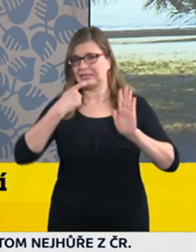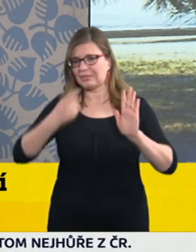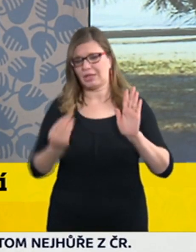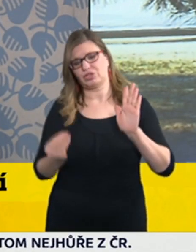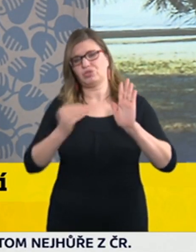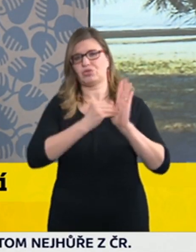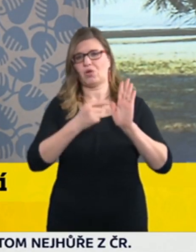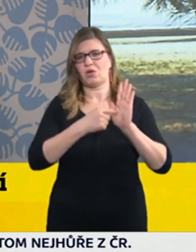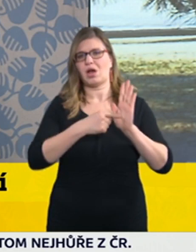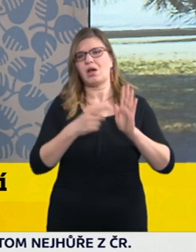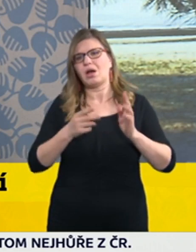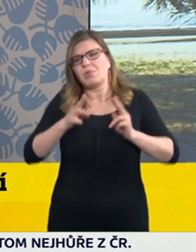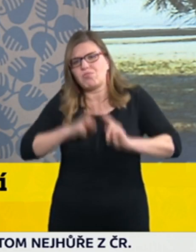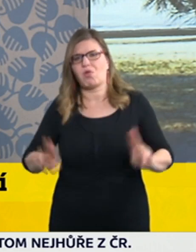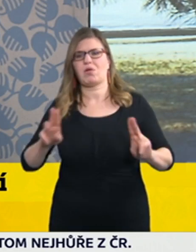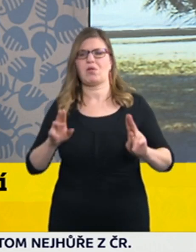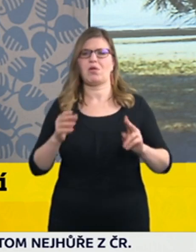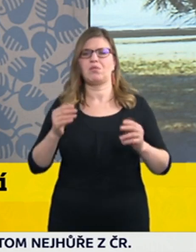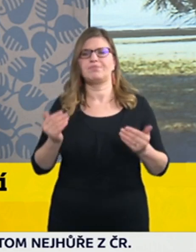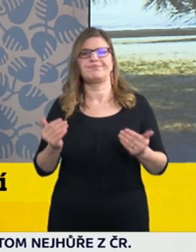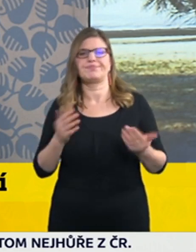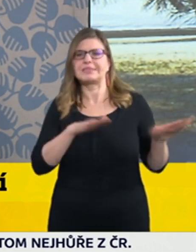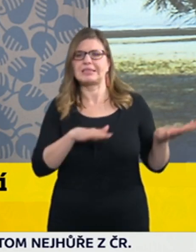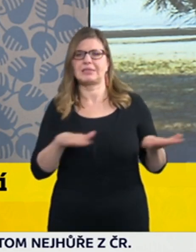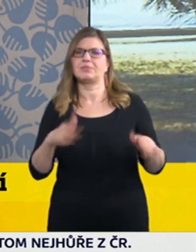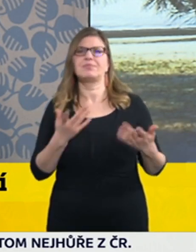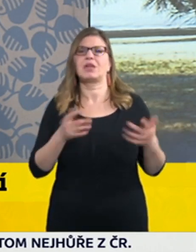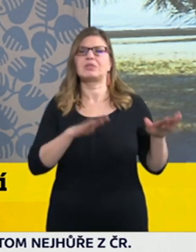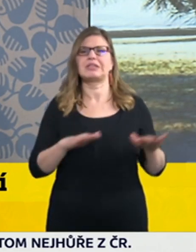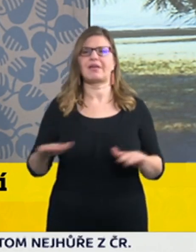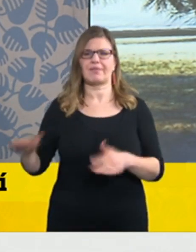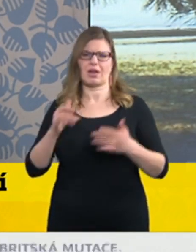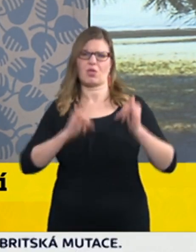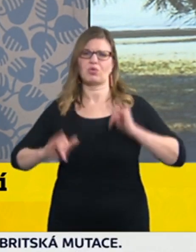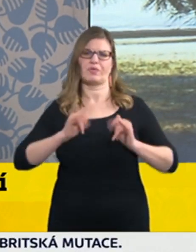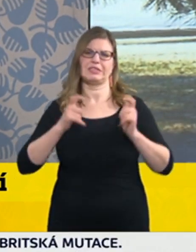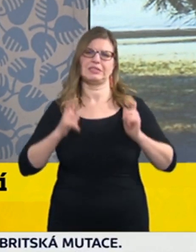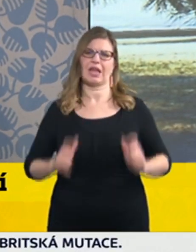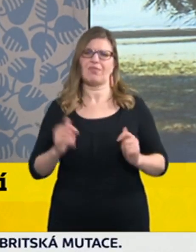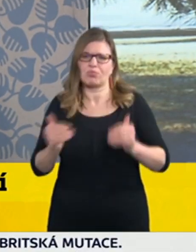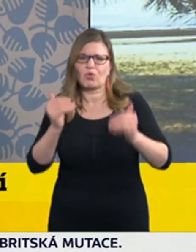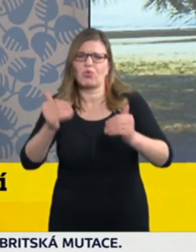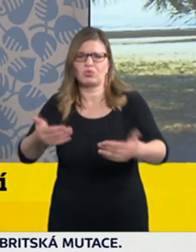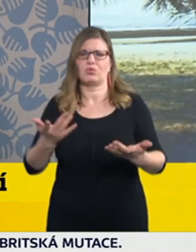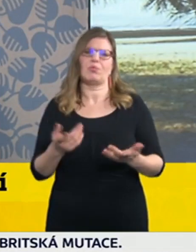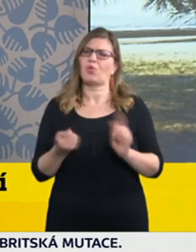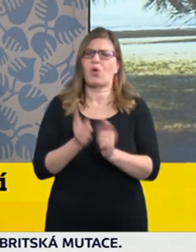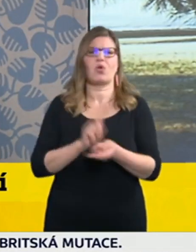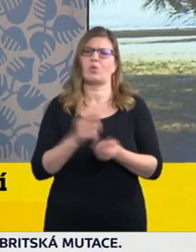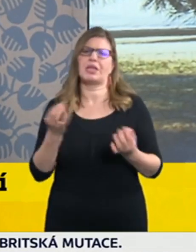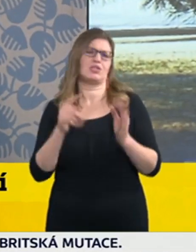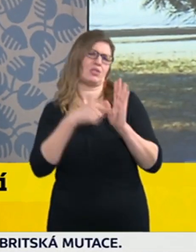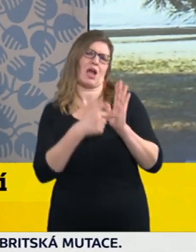politickými stranami, takže věřím, že se nějakým způsobem dohodneme na dalším postupu.